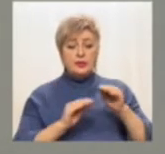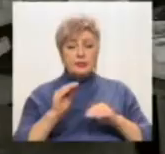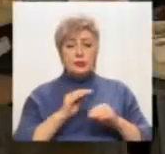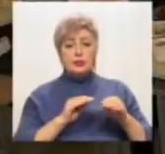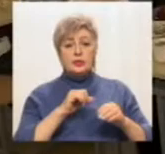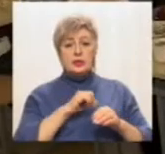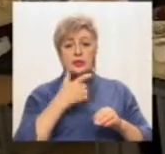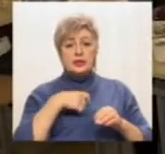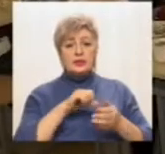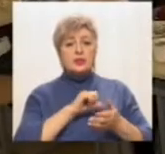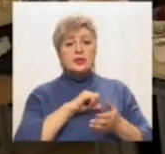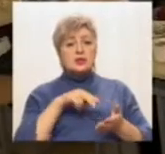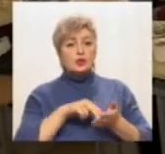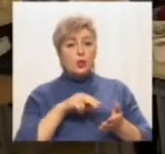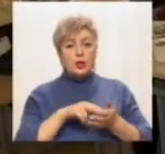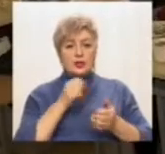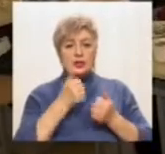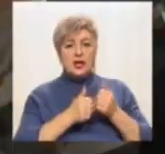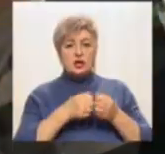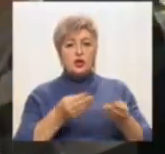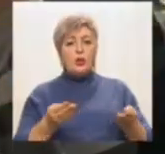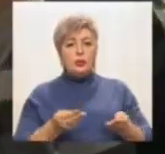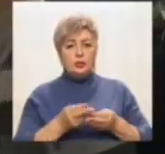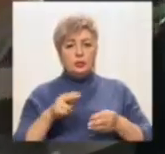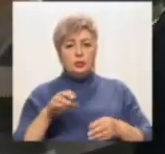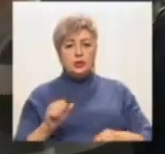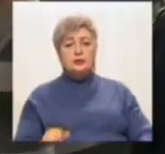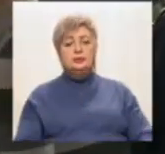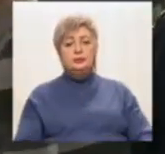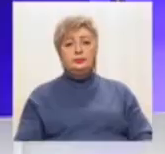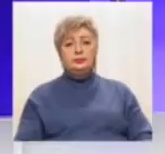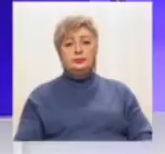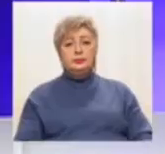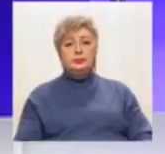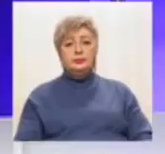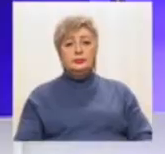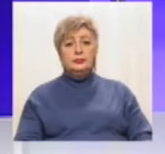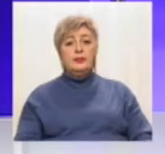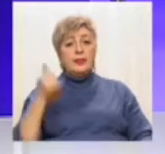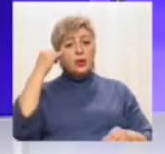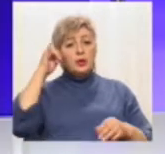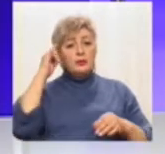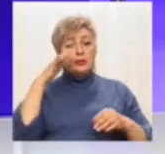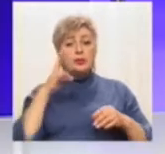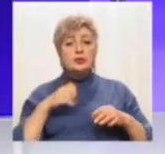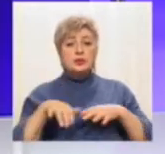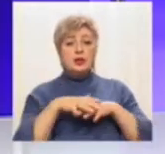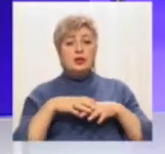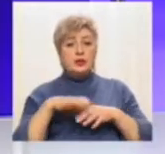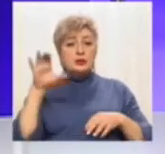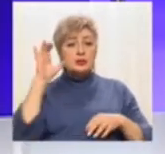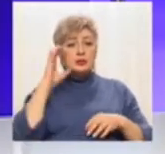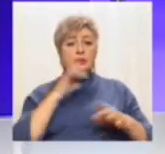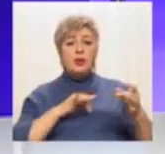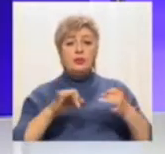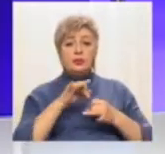Тетяна Загора, Павло Черненко, Віктор Якушин. Новини 51-го. У Кривому Розі на громадських слуханнях